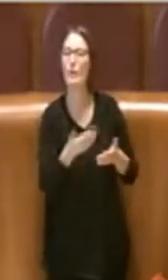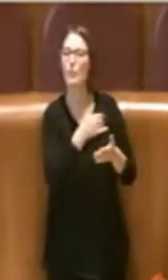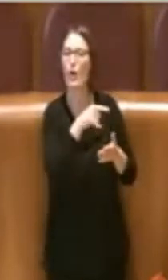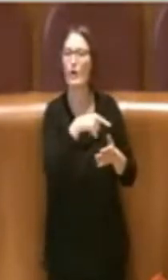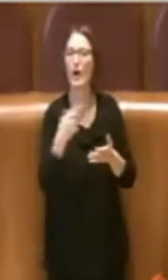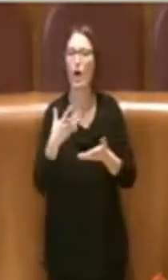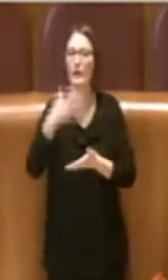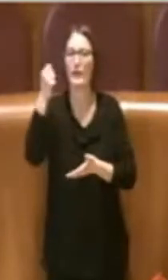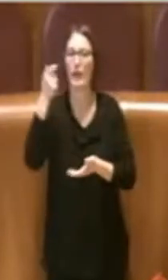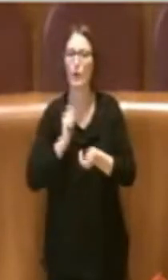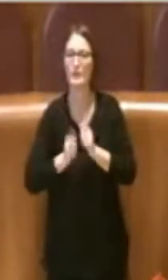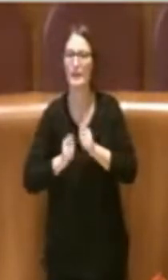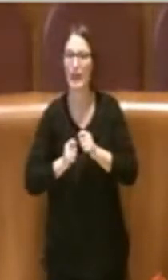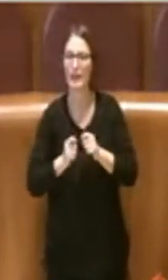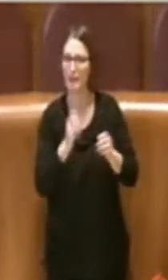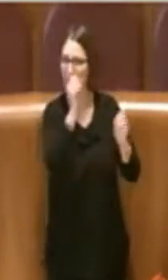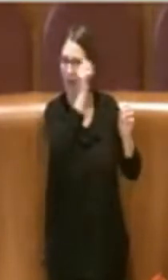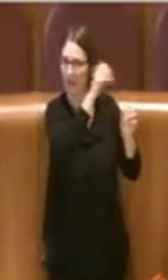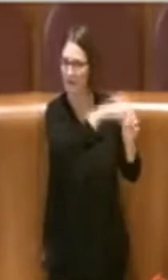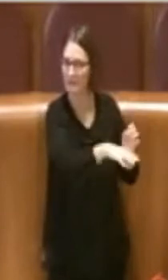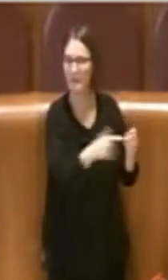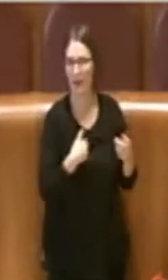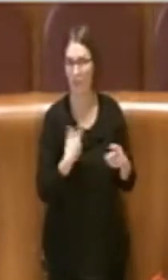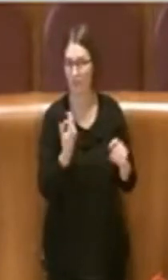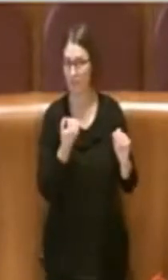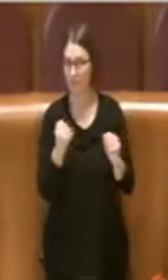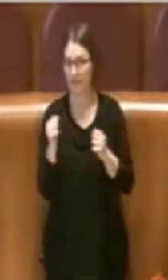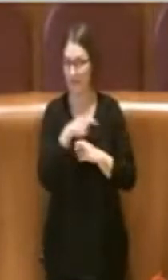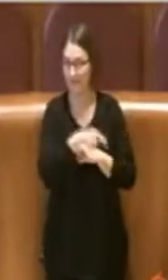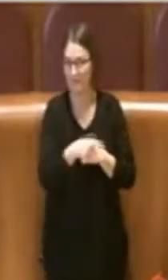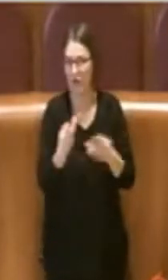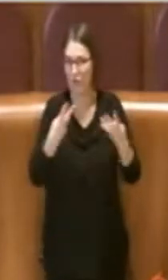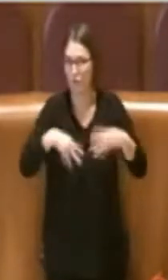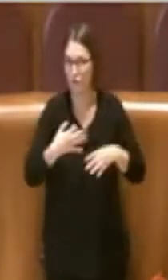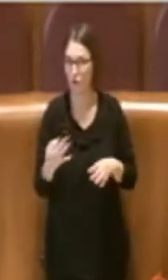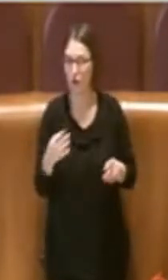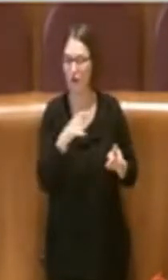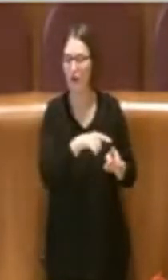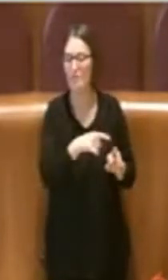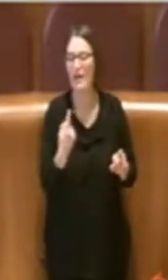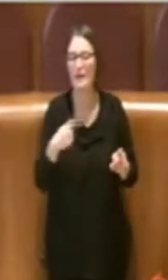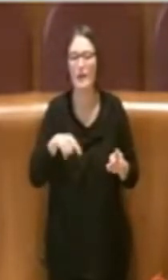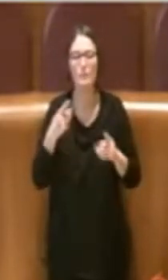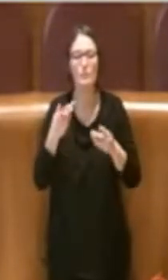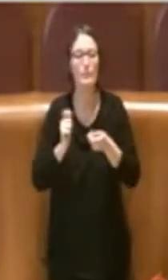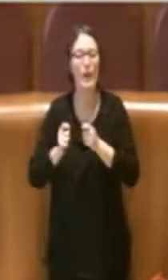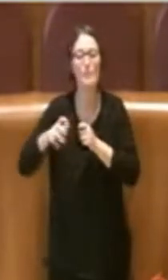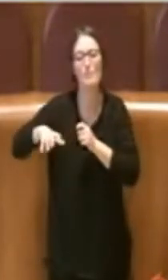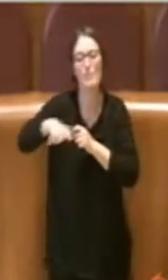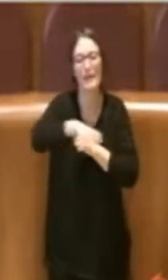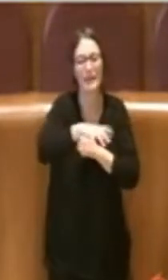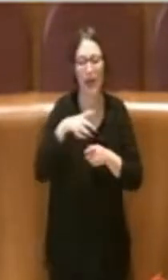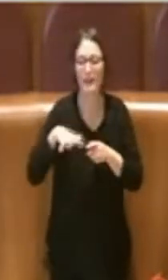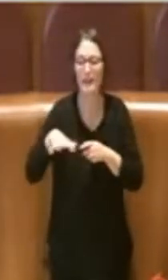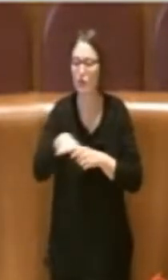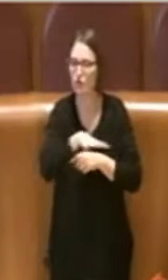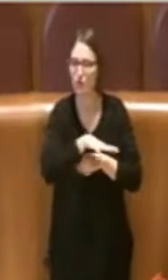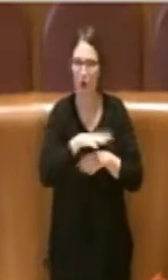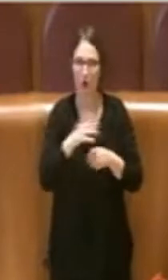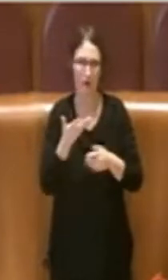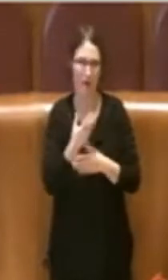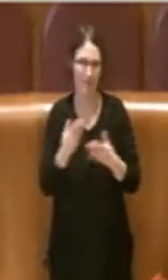plastica che è stato un grande successo. In questo modo i mercati rionali che sono tanti sul territorio di Roma Capitale possono